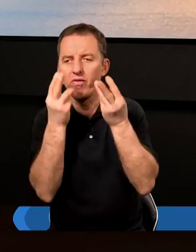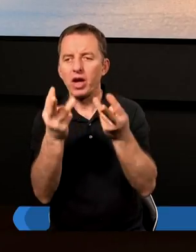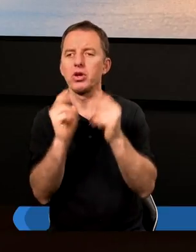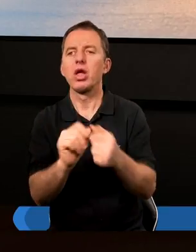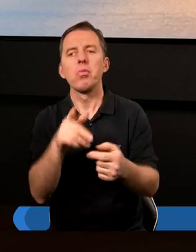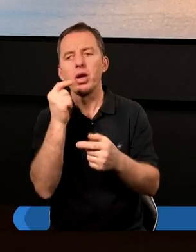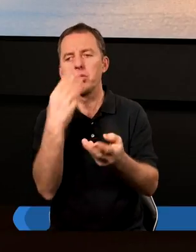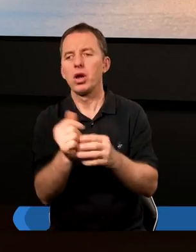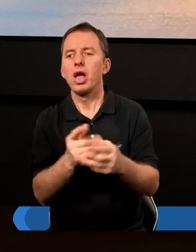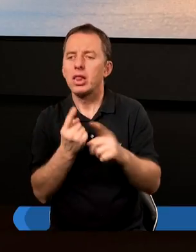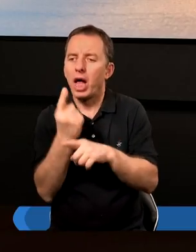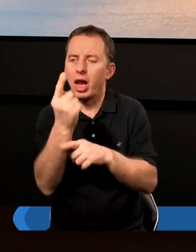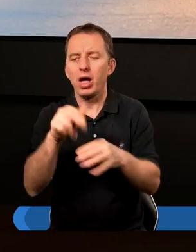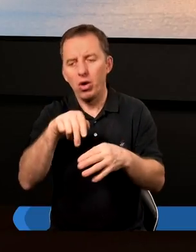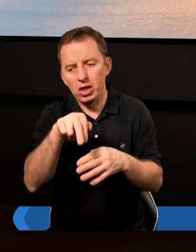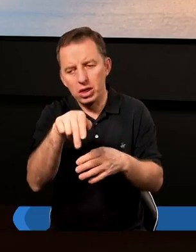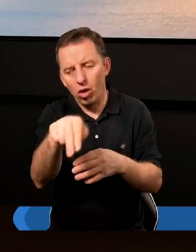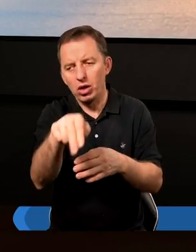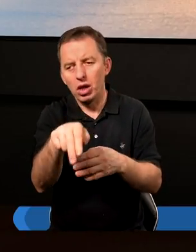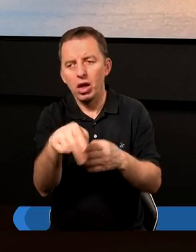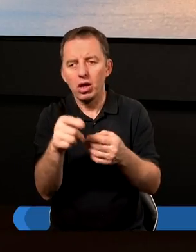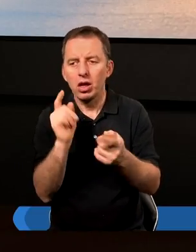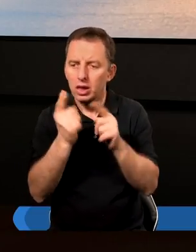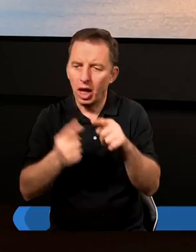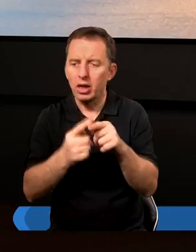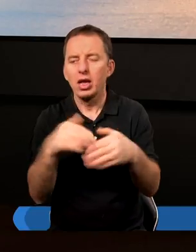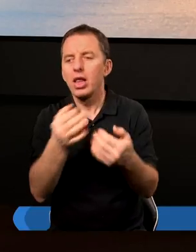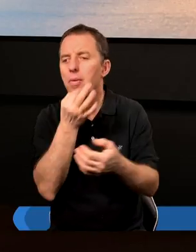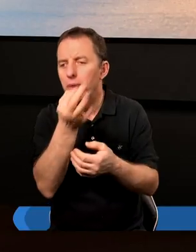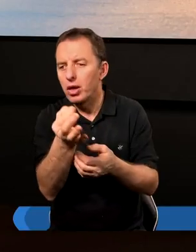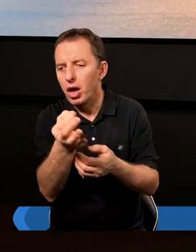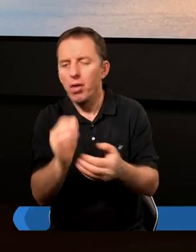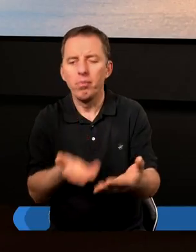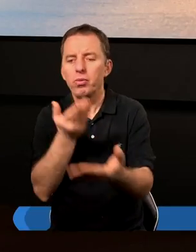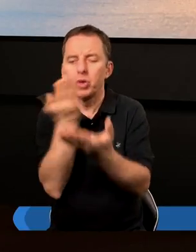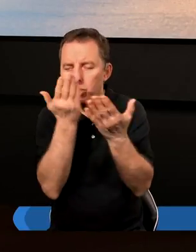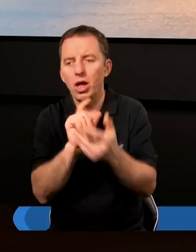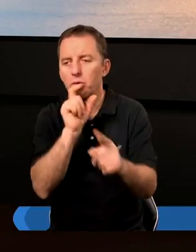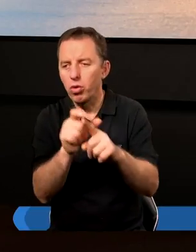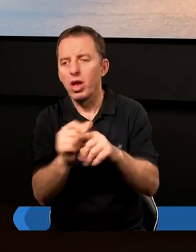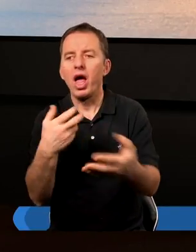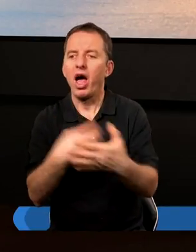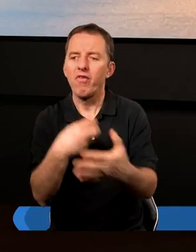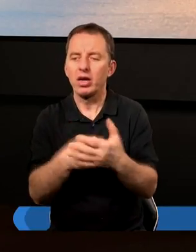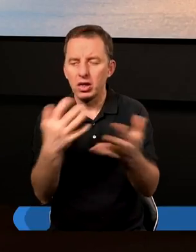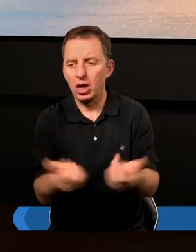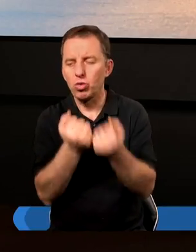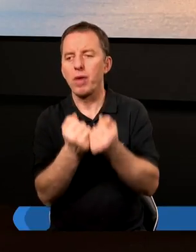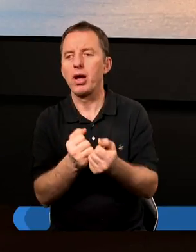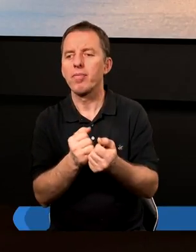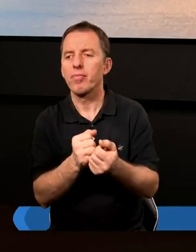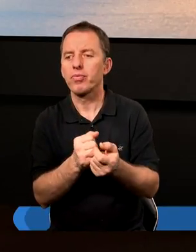ważnej, bardzo takiej daleko idącej. Pozwólcie, że zanim zadam pytanie, przytoczę słowa, które znajdujemy w Ewangelii,